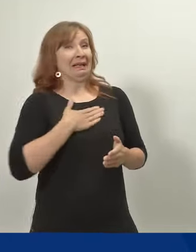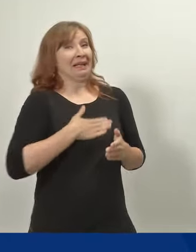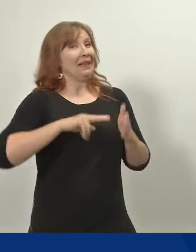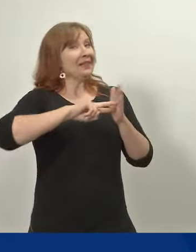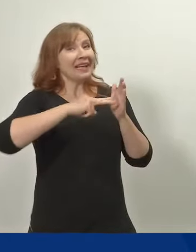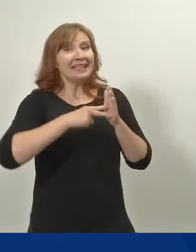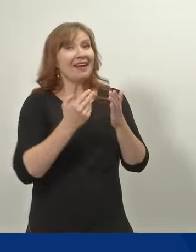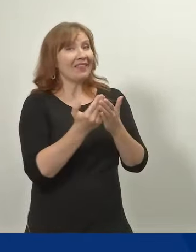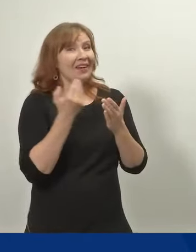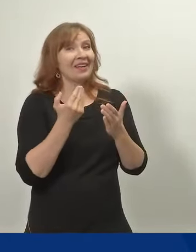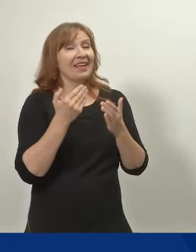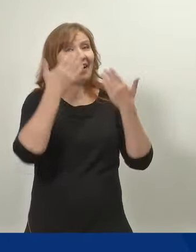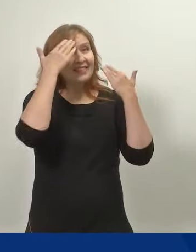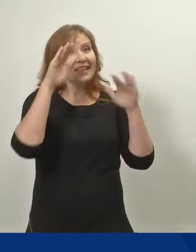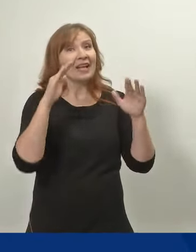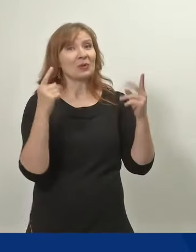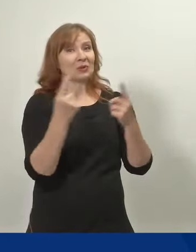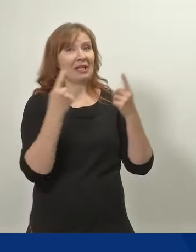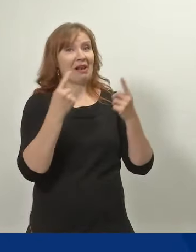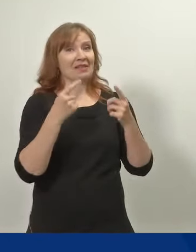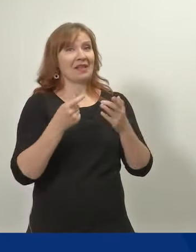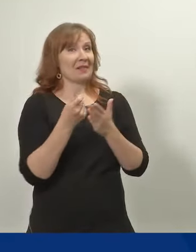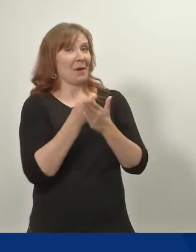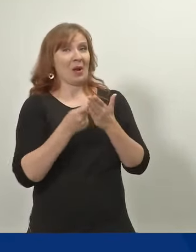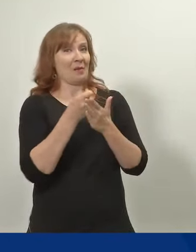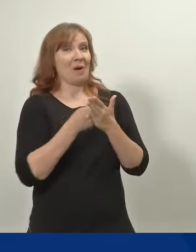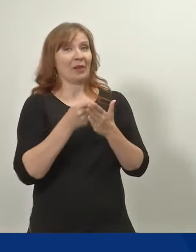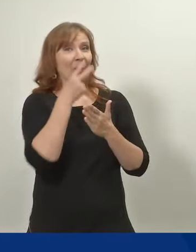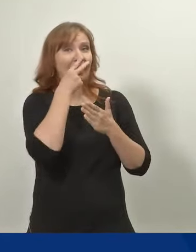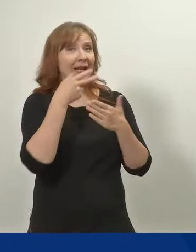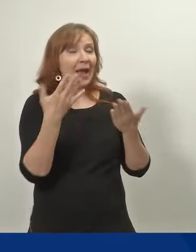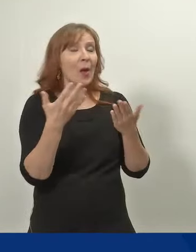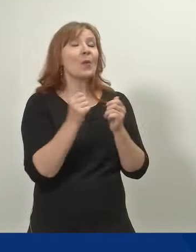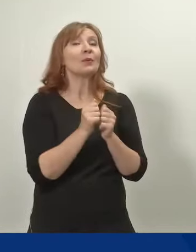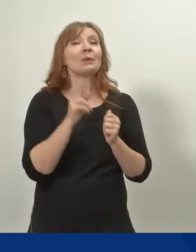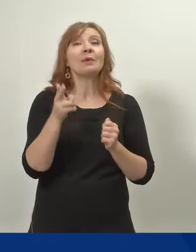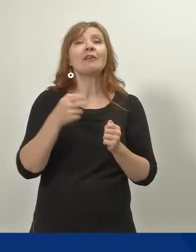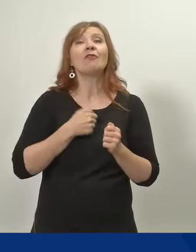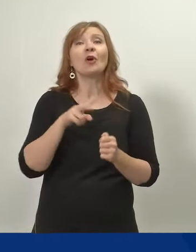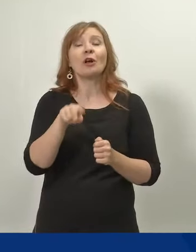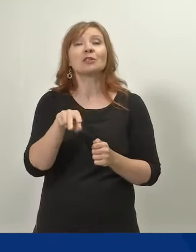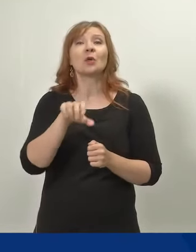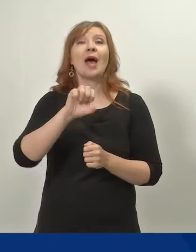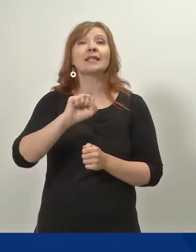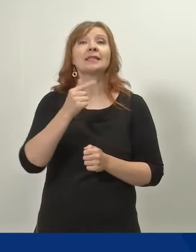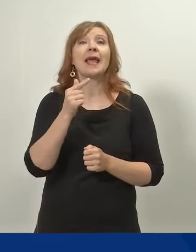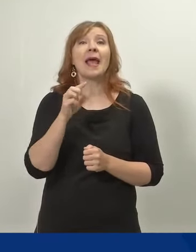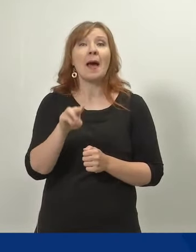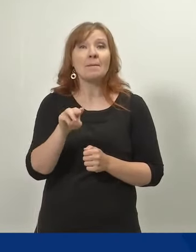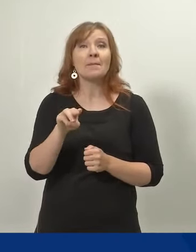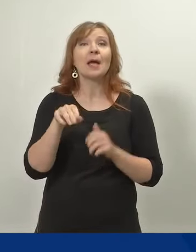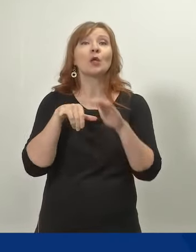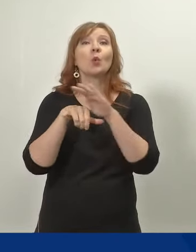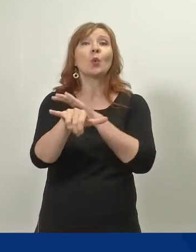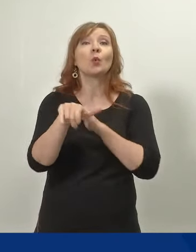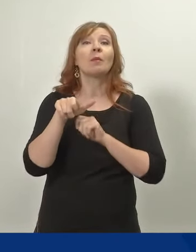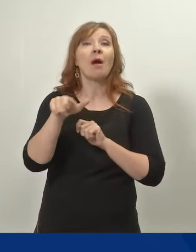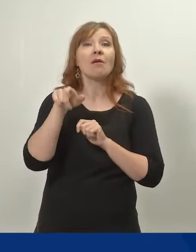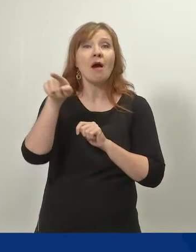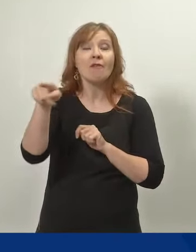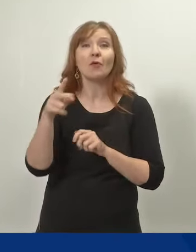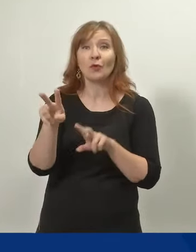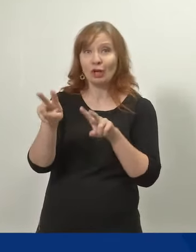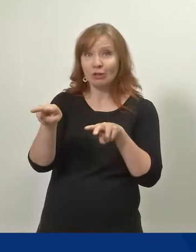syistä ei saada täällä tiedotustilassa animaatiota näkymään, mutta animaatio löytyy sosiaali- ja terveysministeriön YouTube-kanavalta.